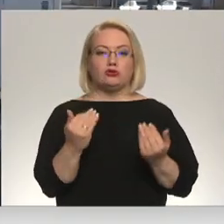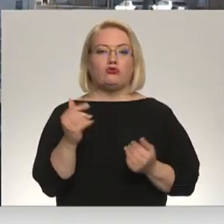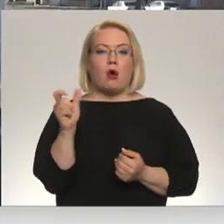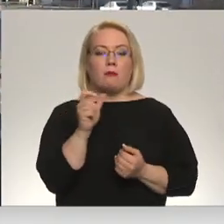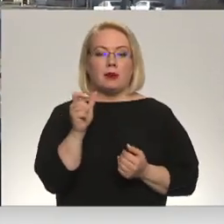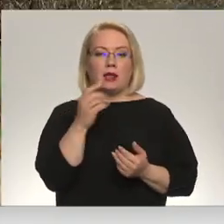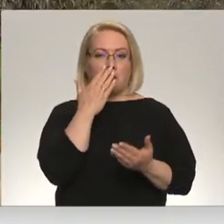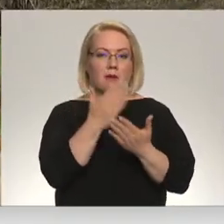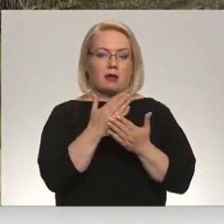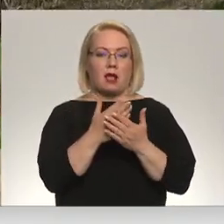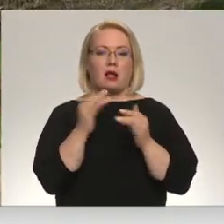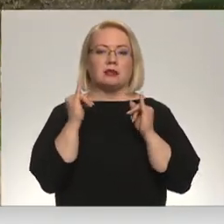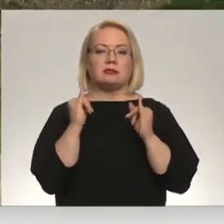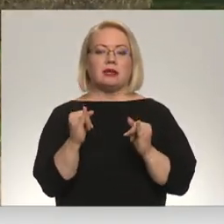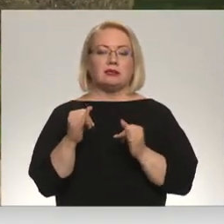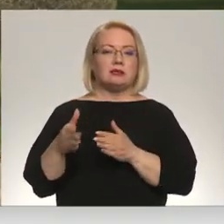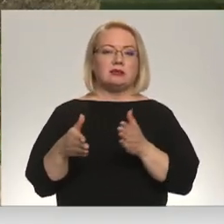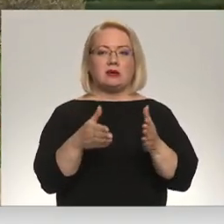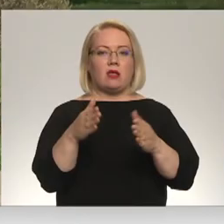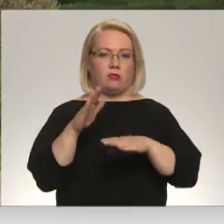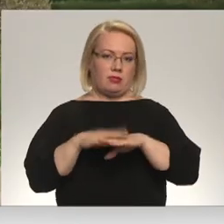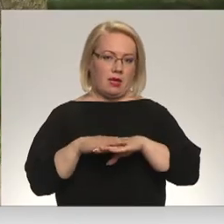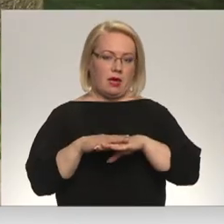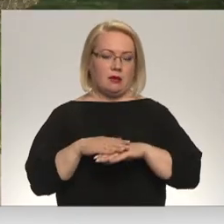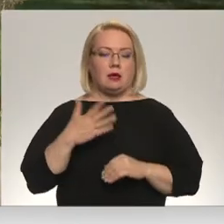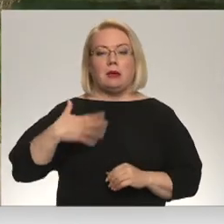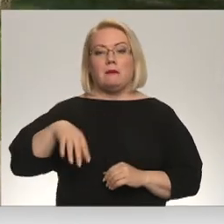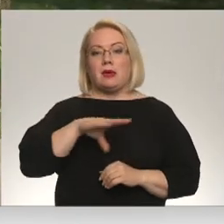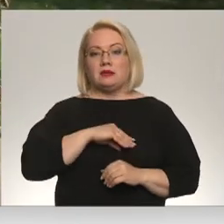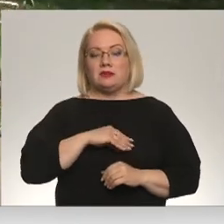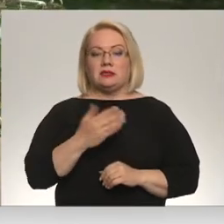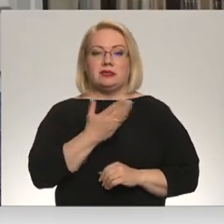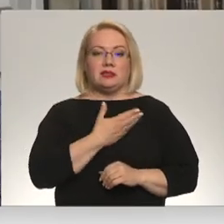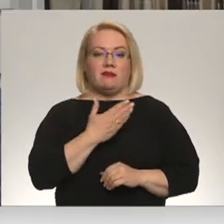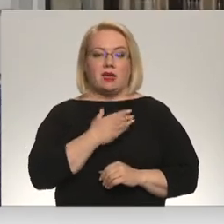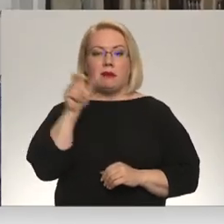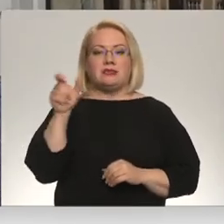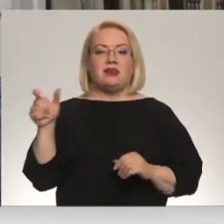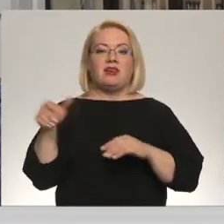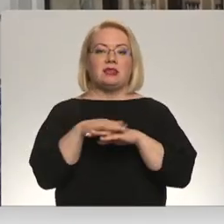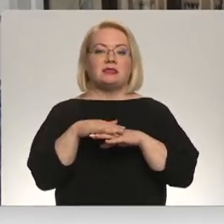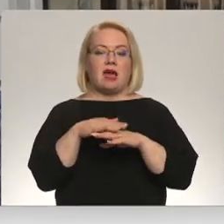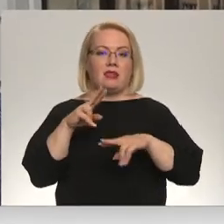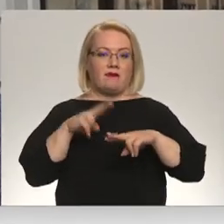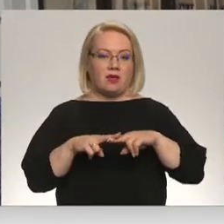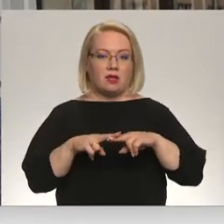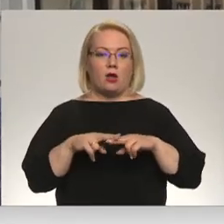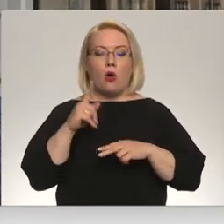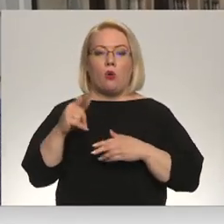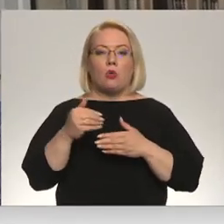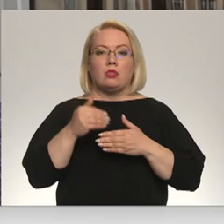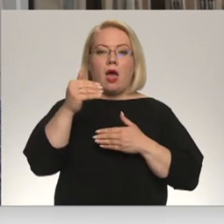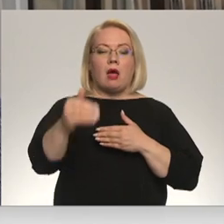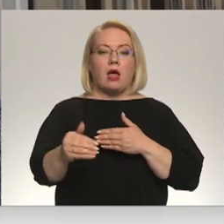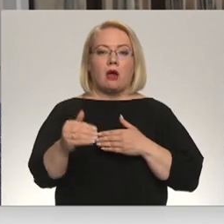iezīmējas kā slikts ceļu dēļ. Mēs visi dzīvojam civilizētā vietā un uz tālāko rietumu